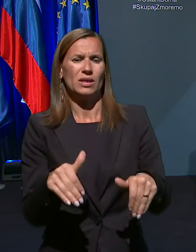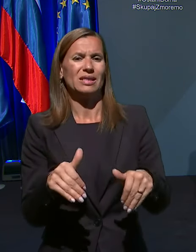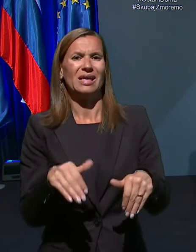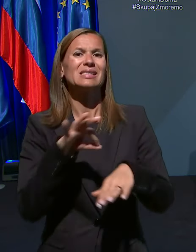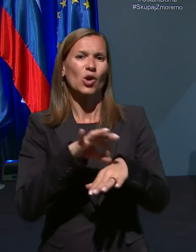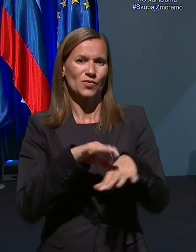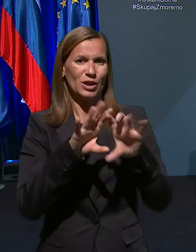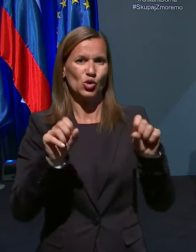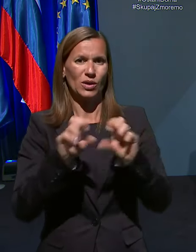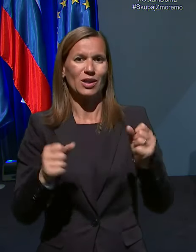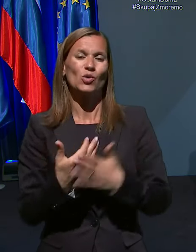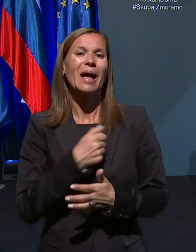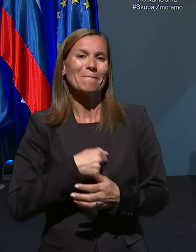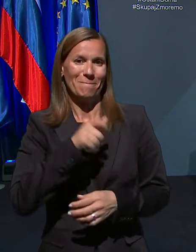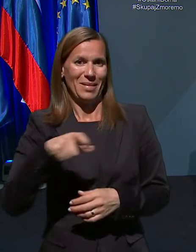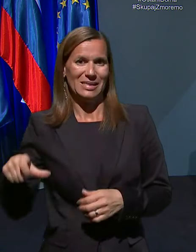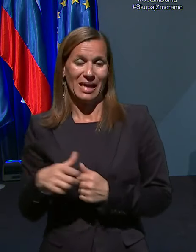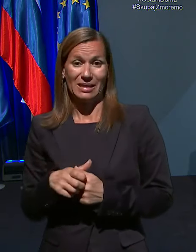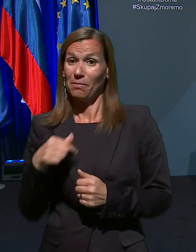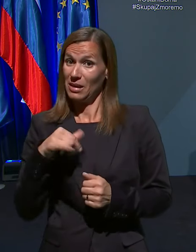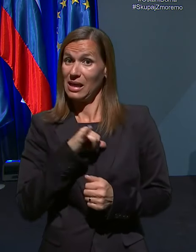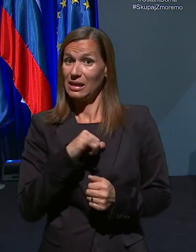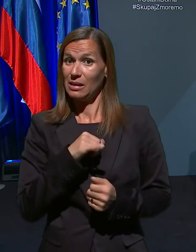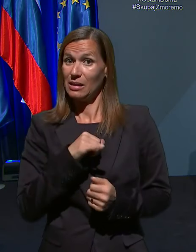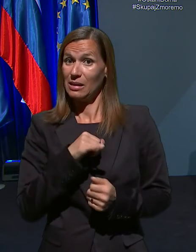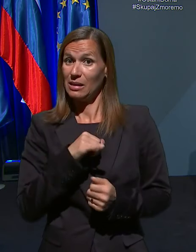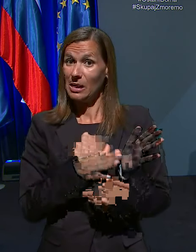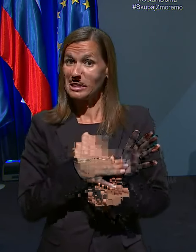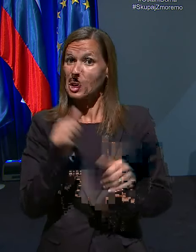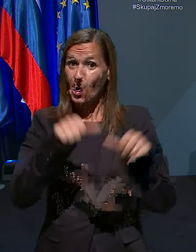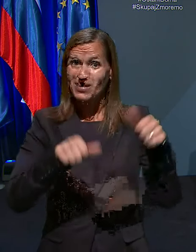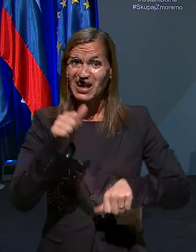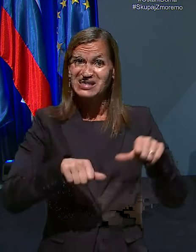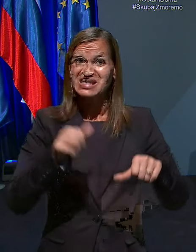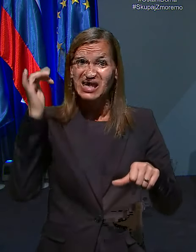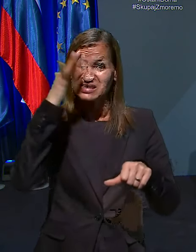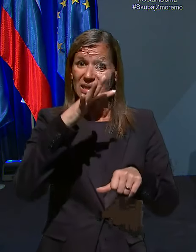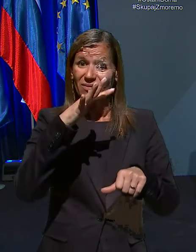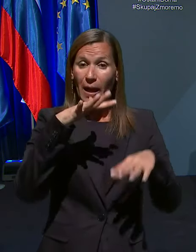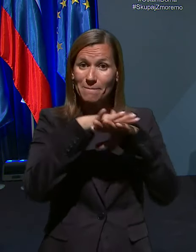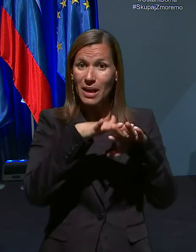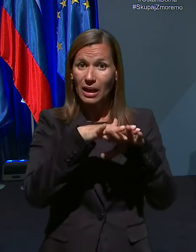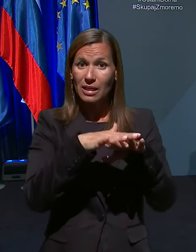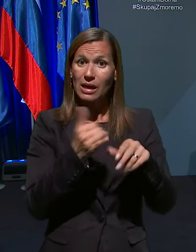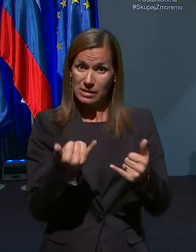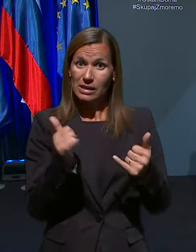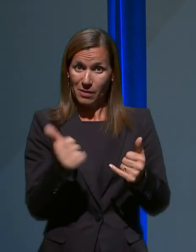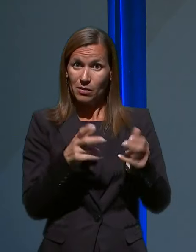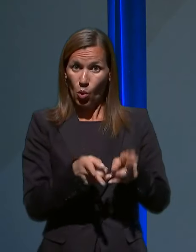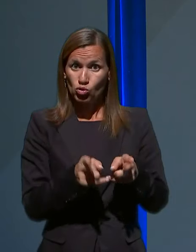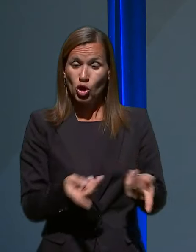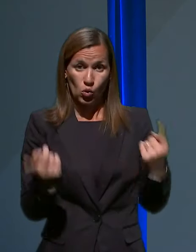pacijente. Zanima me, če to pomeni, da je operacija zdaj zopet možna oziroma